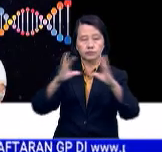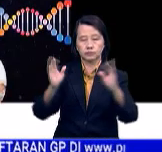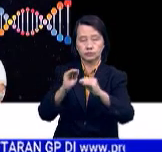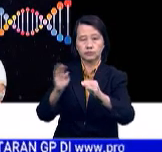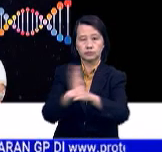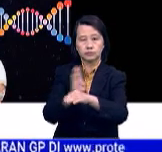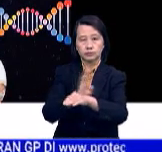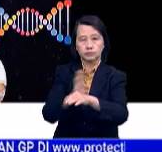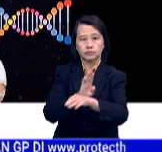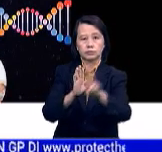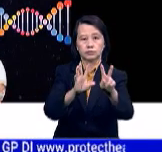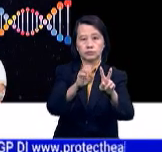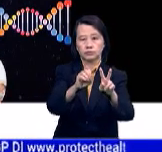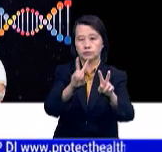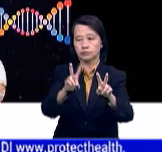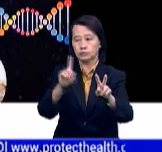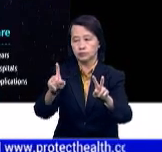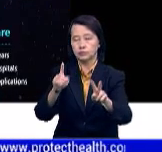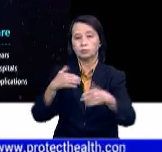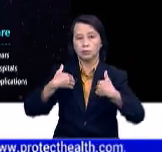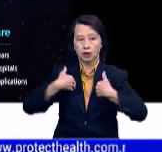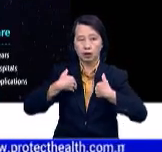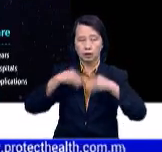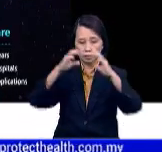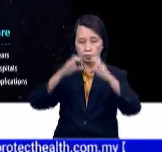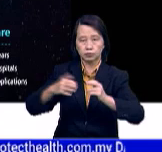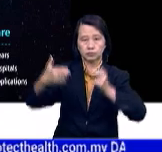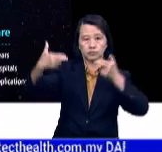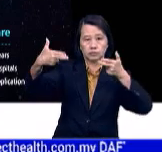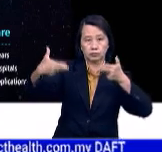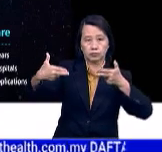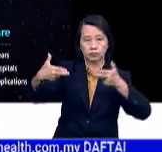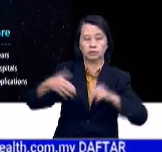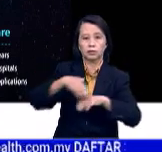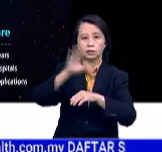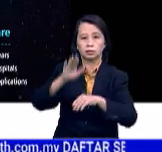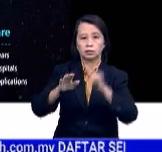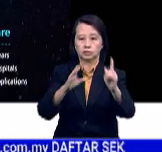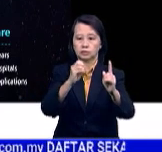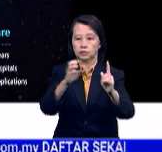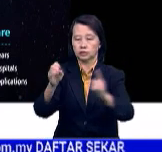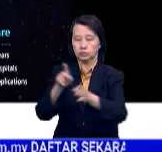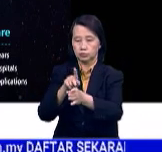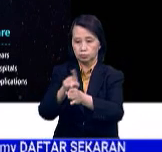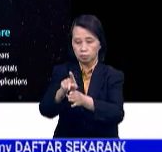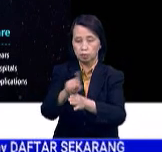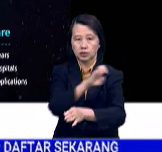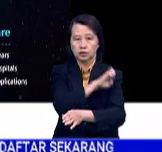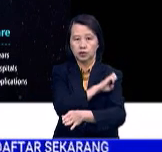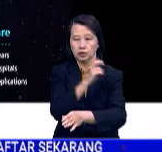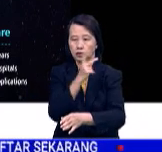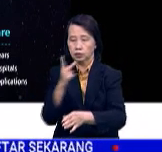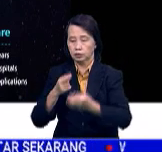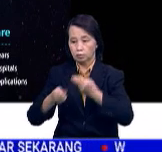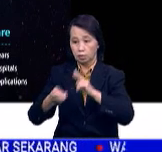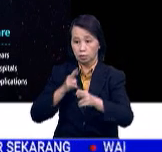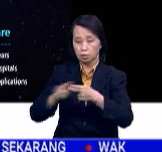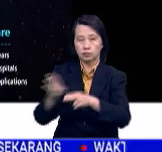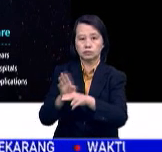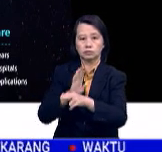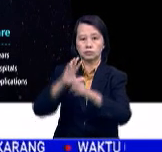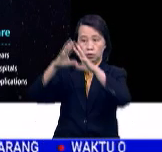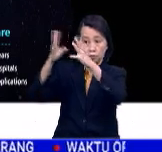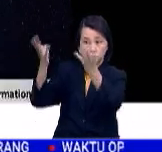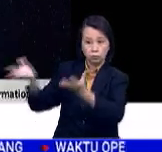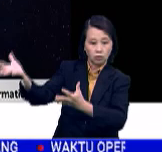Navigate 2021 yang diadakan secara maya. Lebih 100 pakar industri, eksekutif kanan dan rakan perniagaan dari